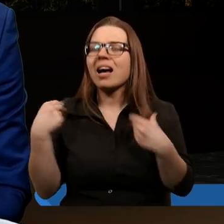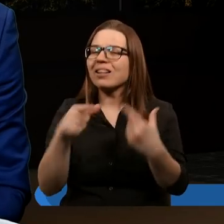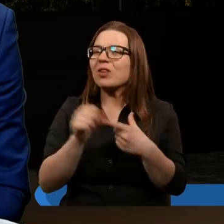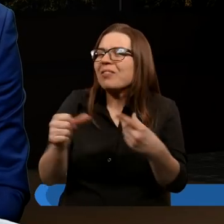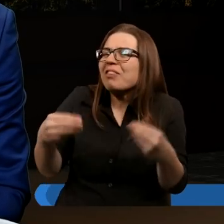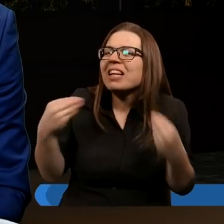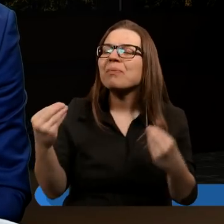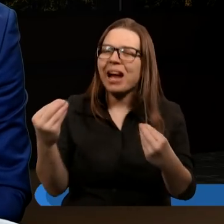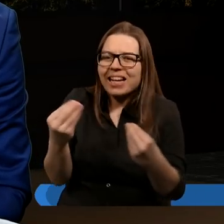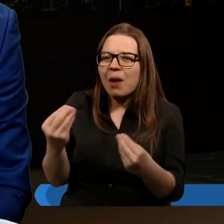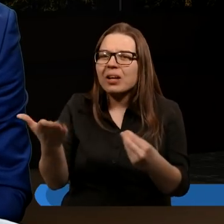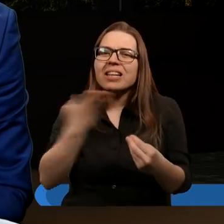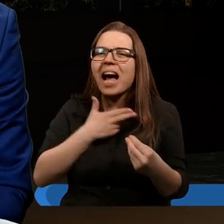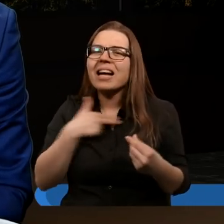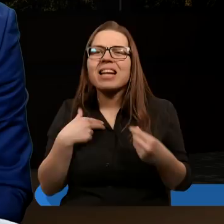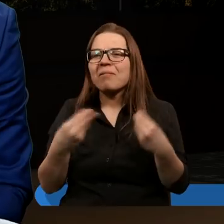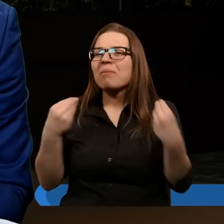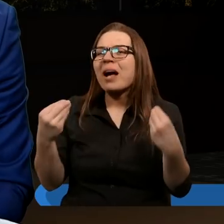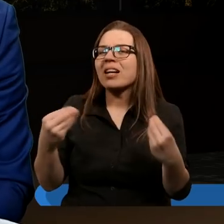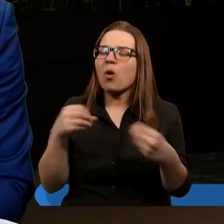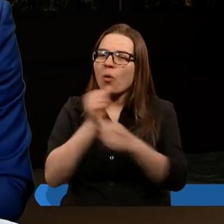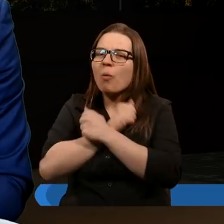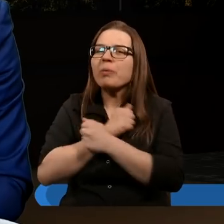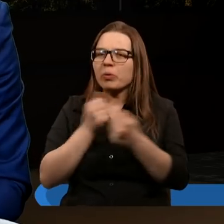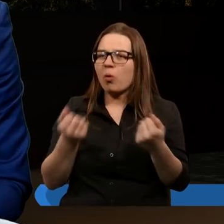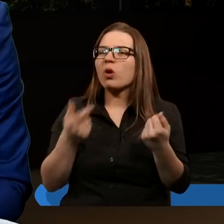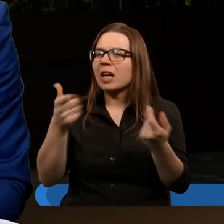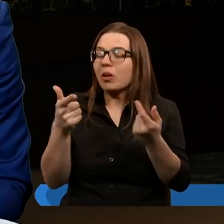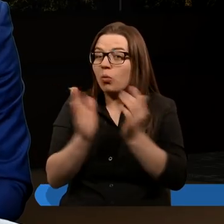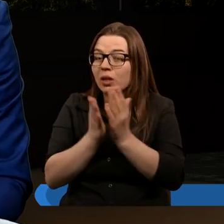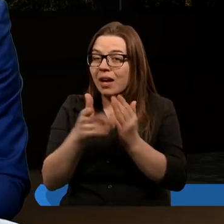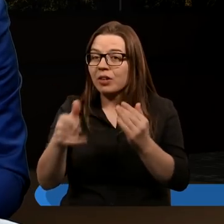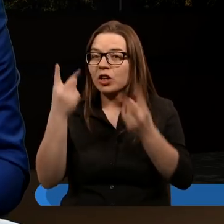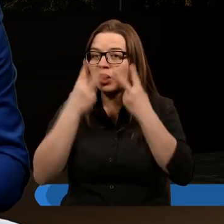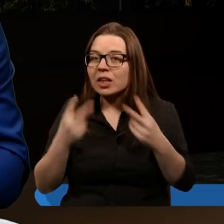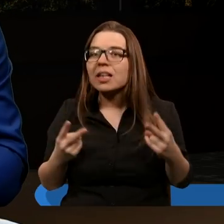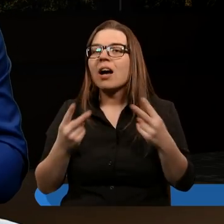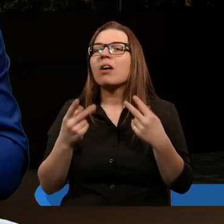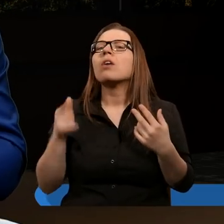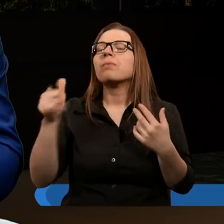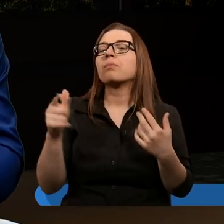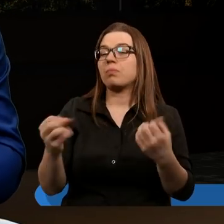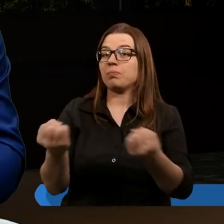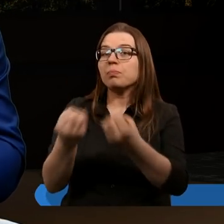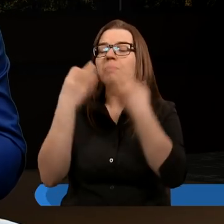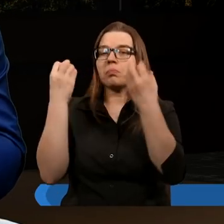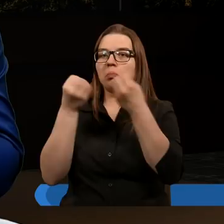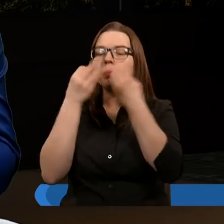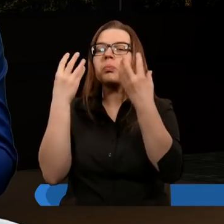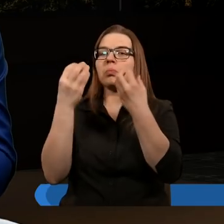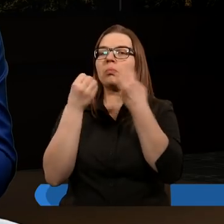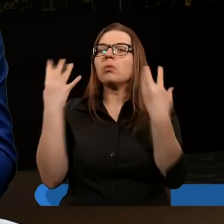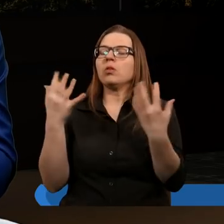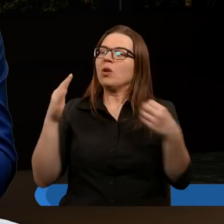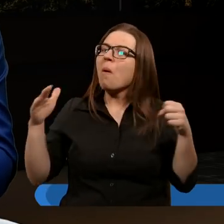piękne, tak? I dopiero kiedy czytamy i badamy Księgę Objawienia, to wtedy właśnie objawia nam się, czy też rozumiemy